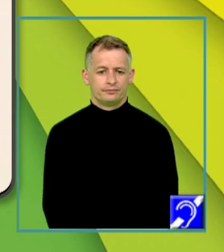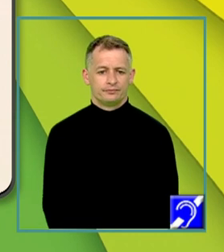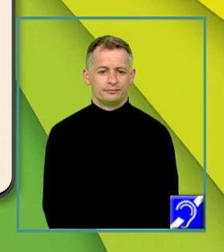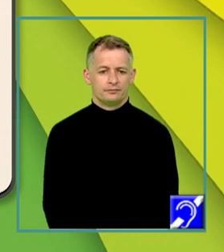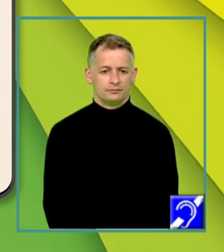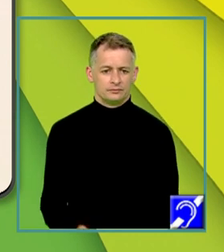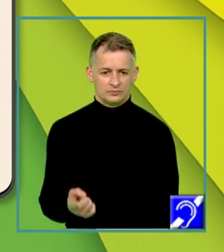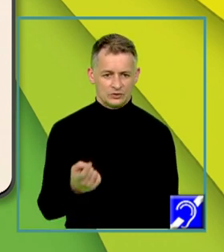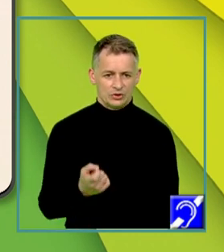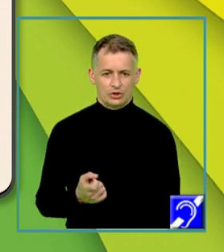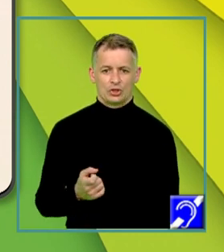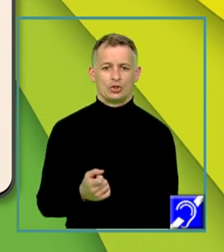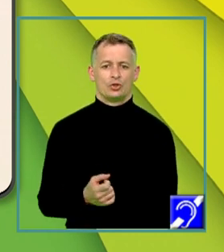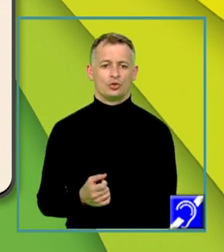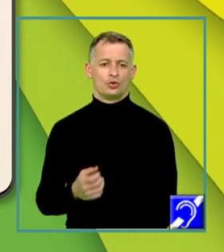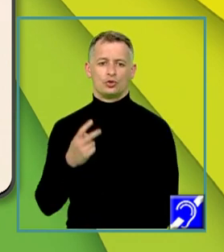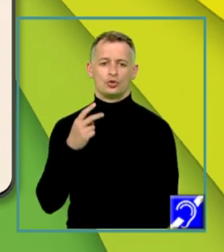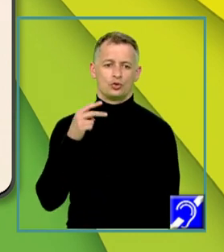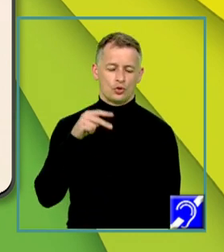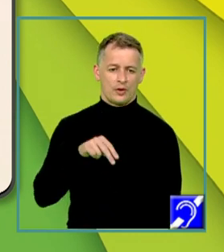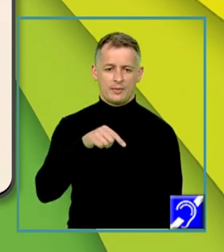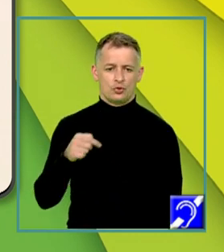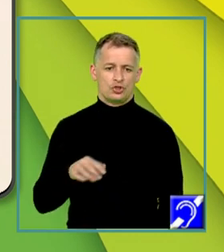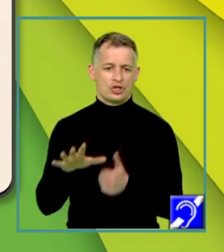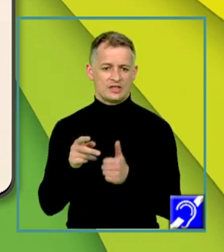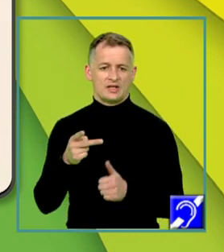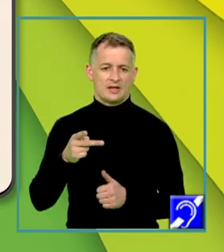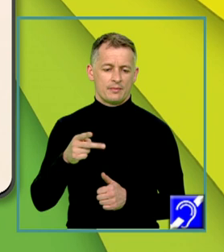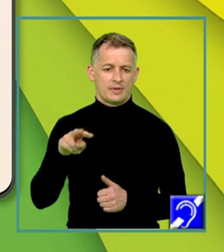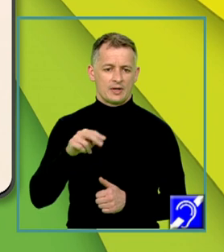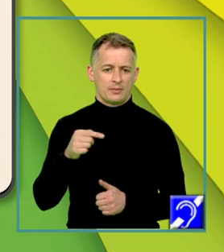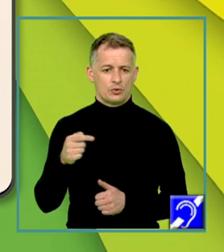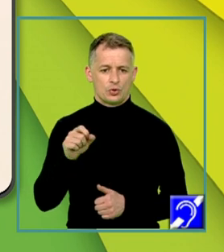cu 2.